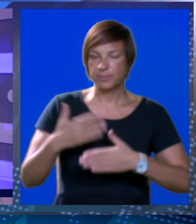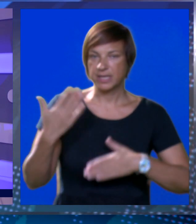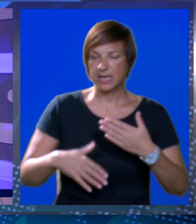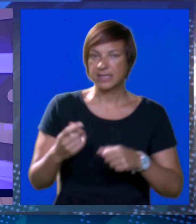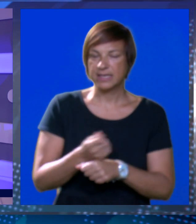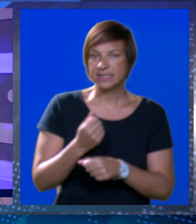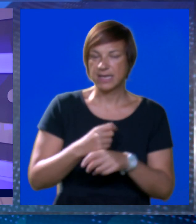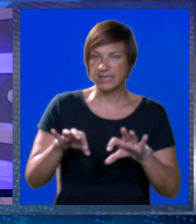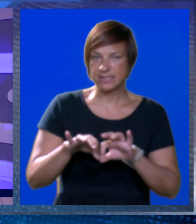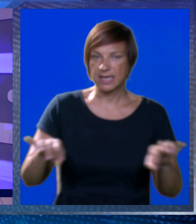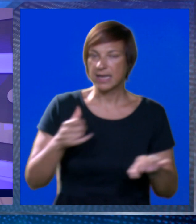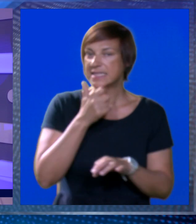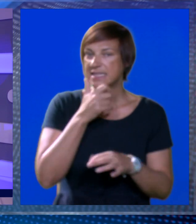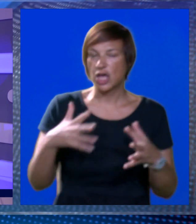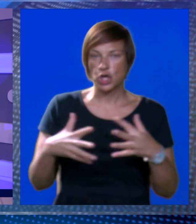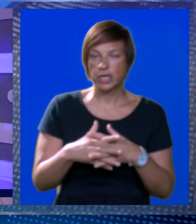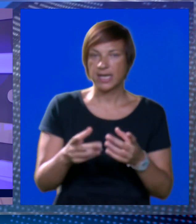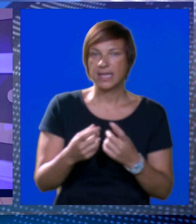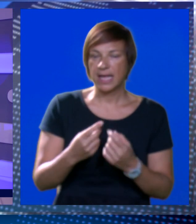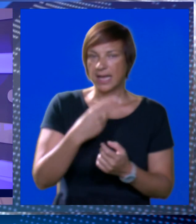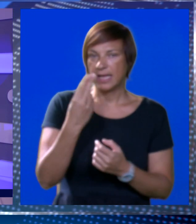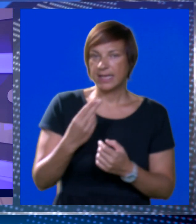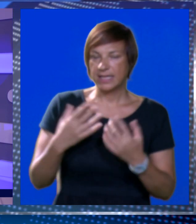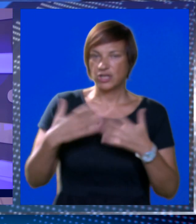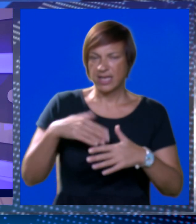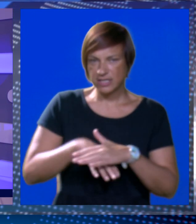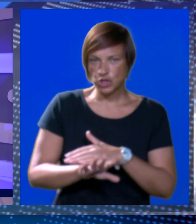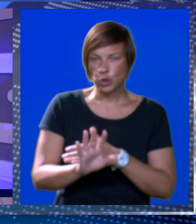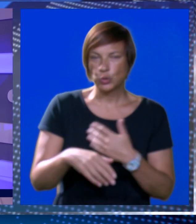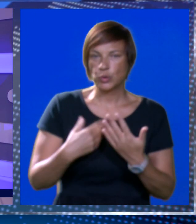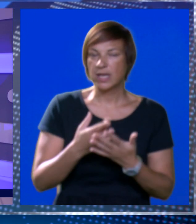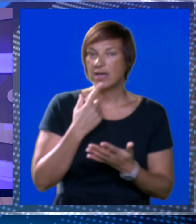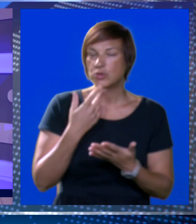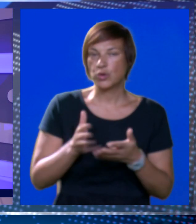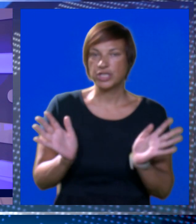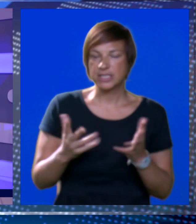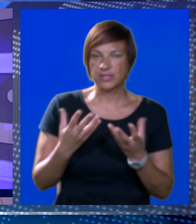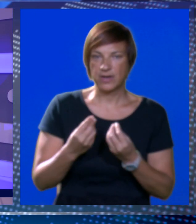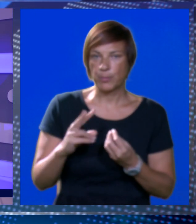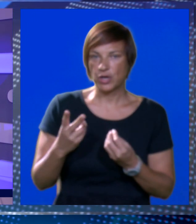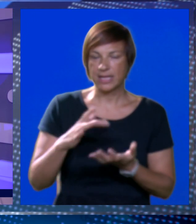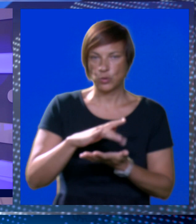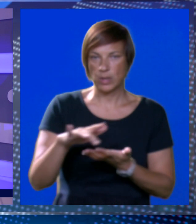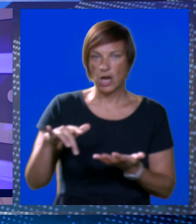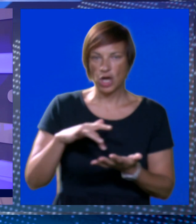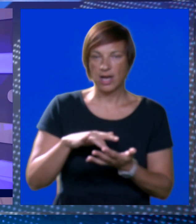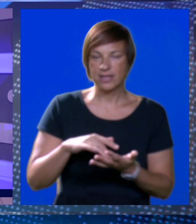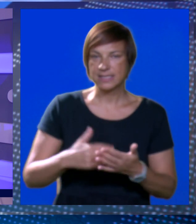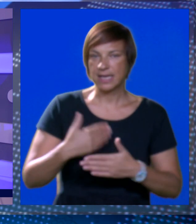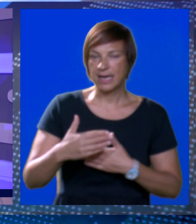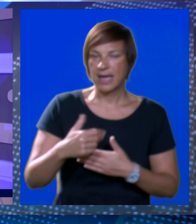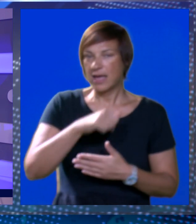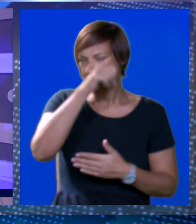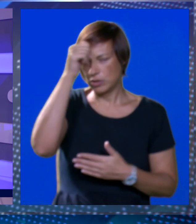privesti radovina sanaciji kanala povijesne jezgre, ali i hidrotehničkog tunela, uz koje će se otvoriti mnoge druge lokacije.